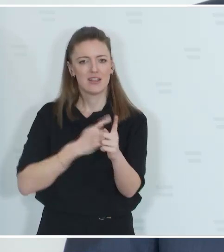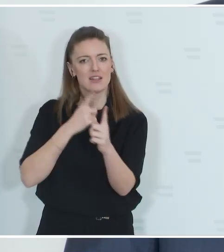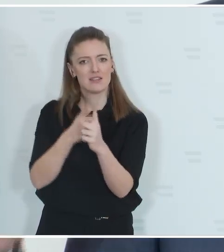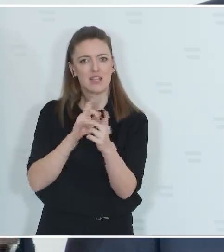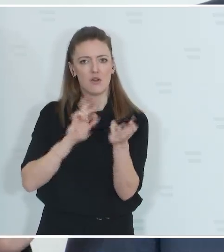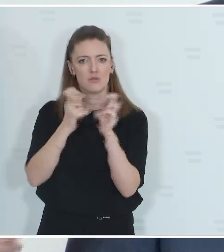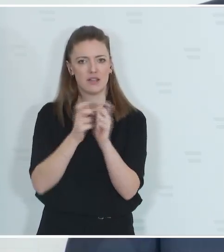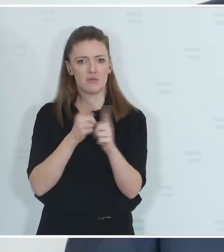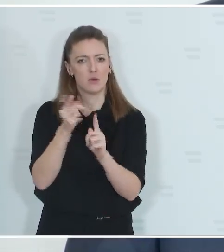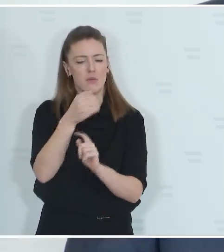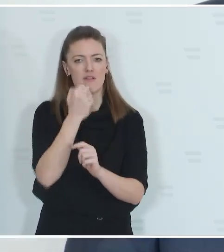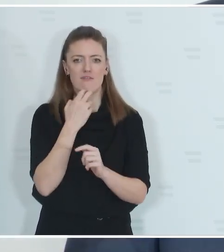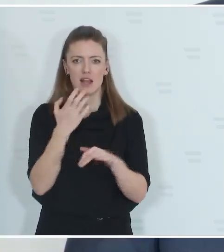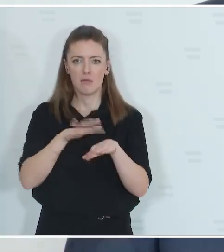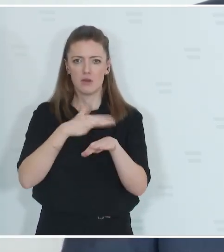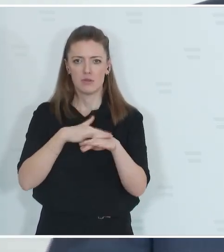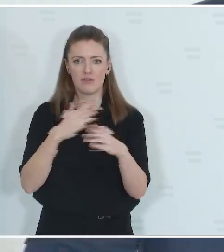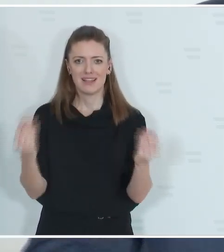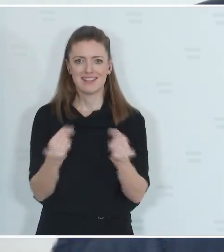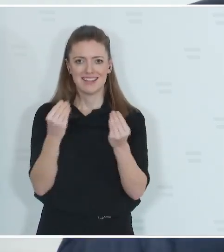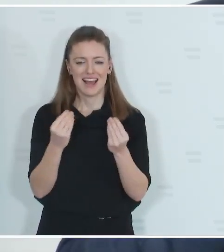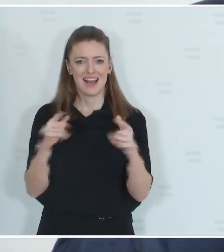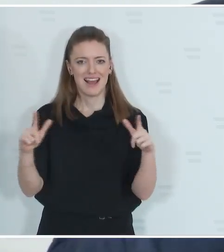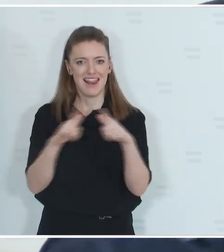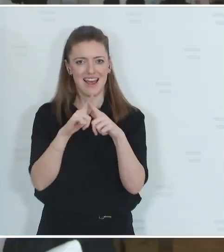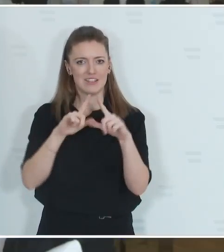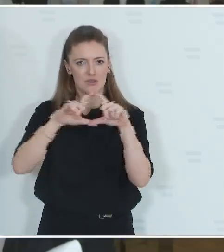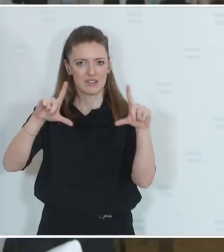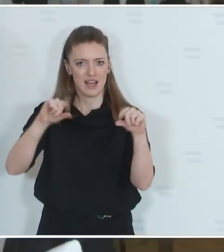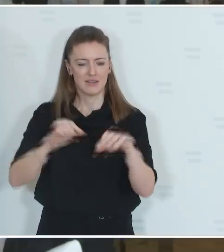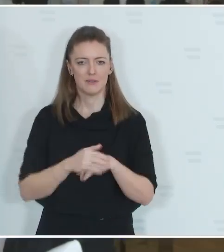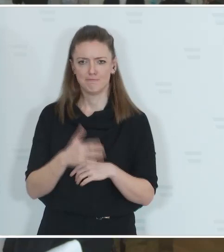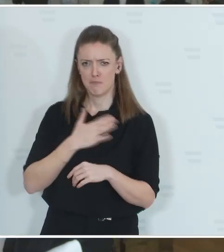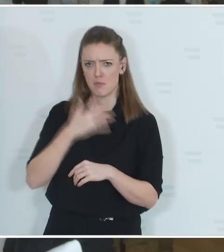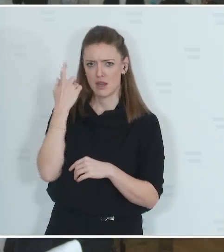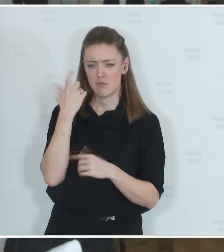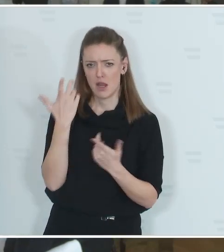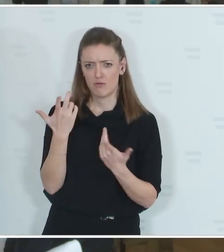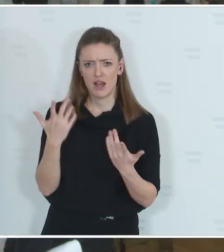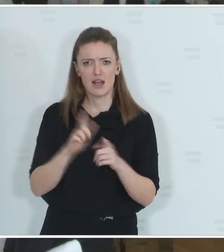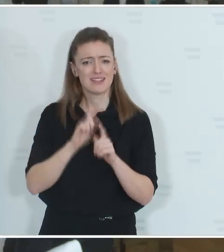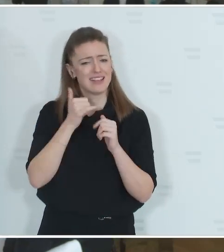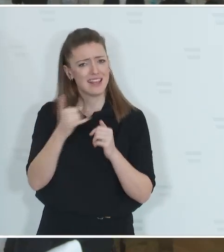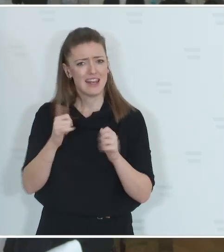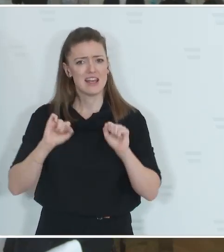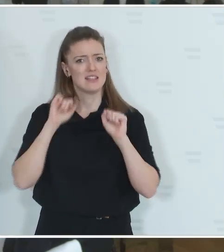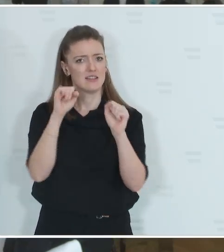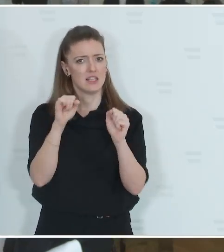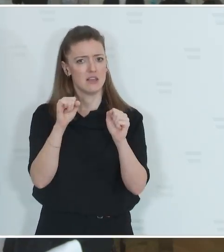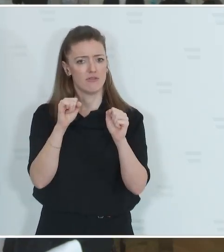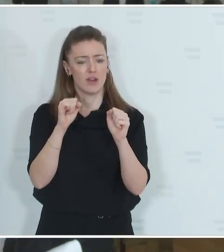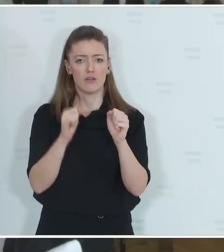auch Dinge umzusetzen, wie beispielsweise die Sachleistungskarte. Aus meiner Sicht, ich begrüße jede Initiative, die